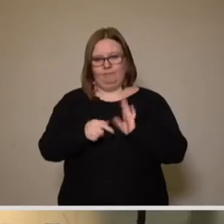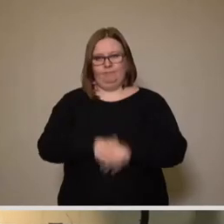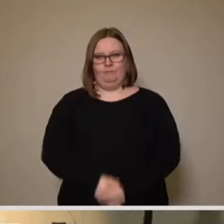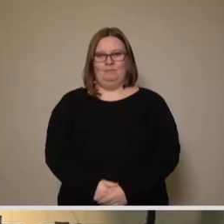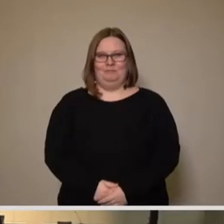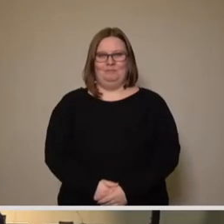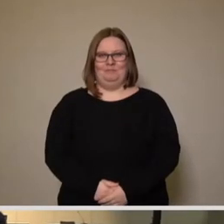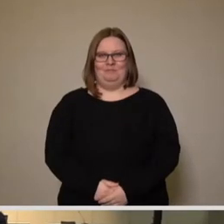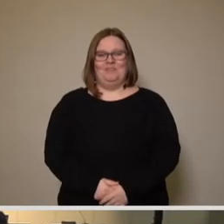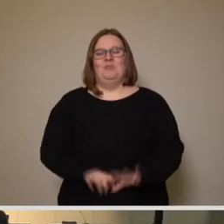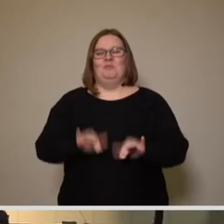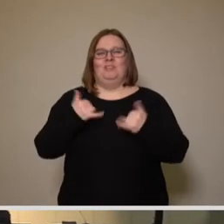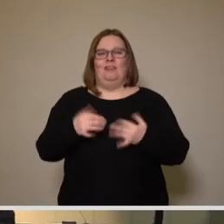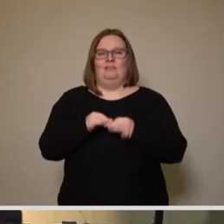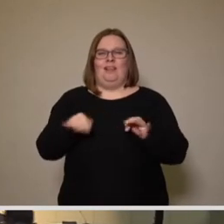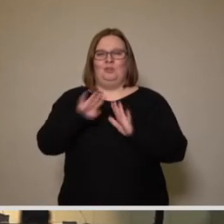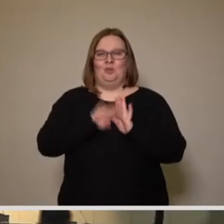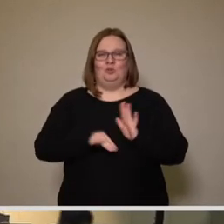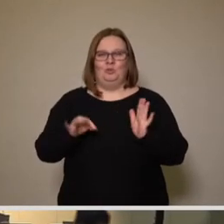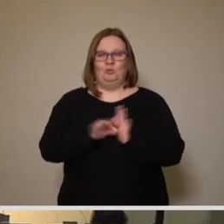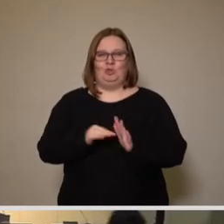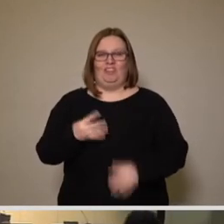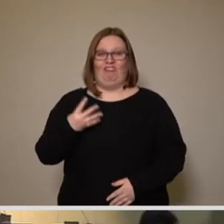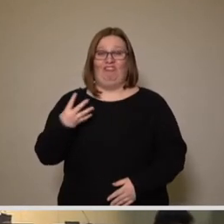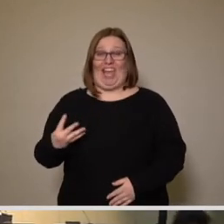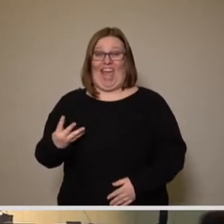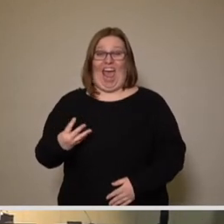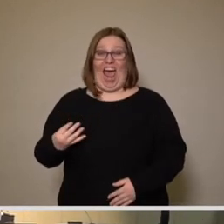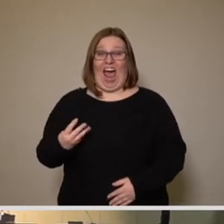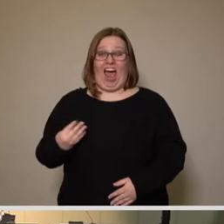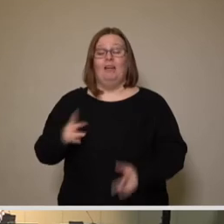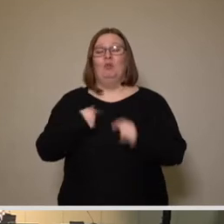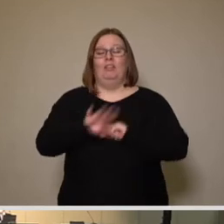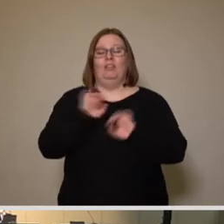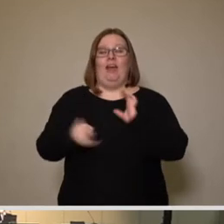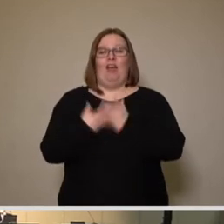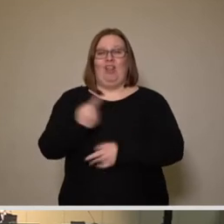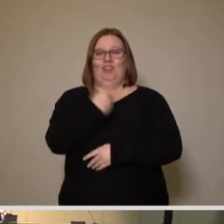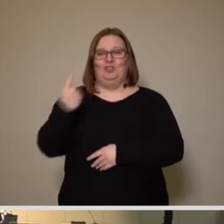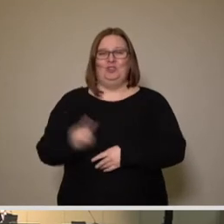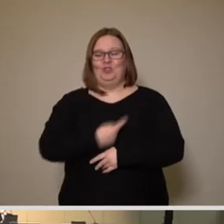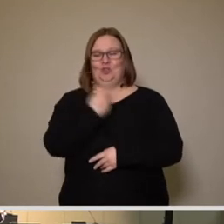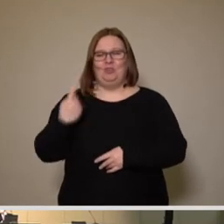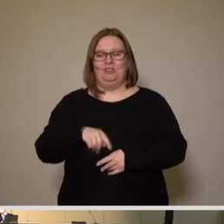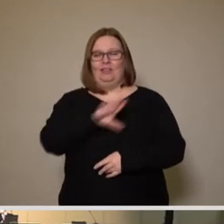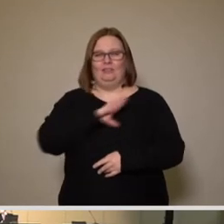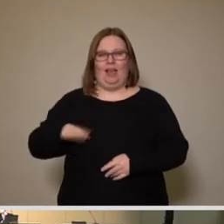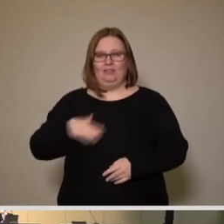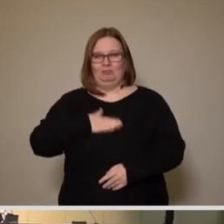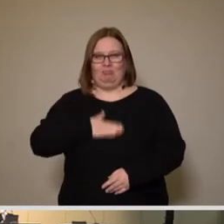Ich rufe nunmehr den Tagesordnungspunkt 4, die Aktuelle Stunde zum Thema Zukunft Sachsenbades, auf.